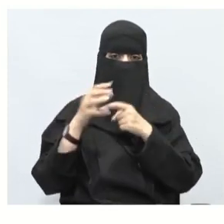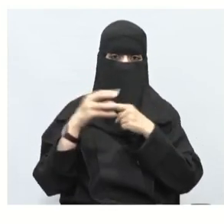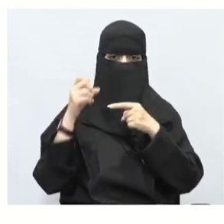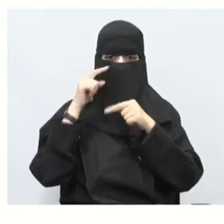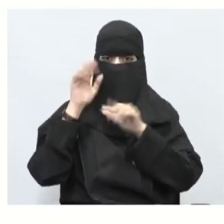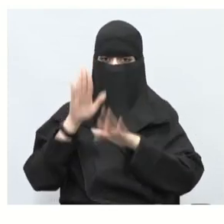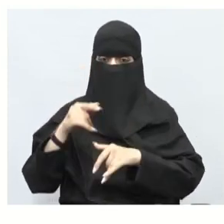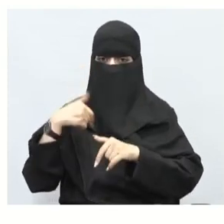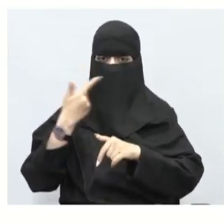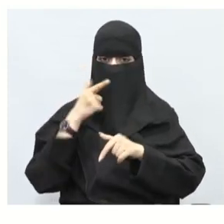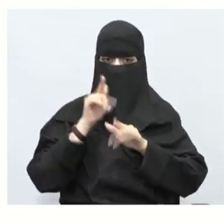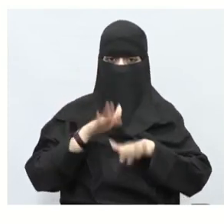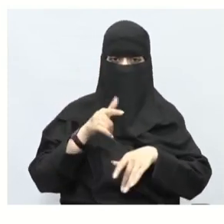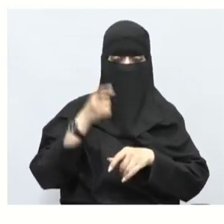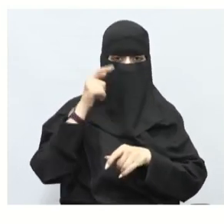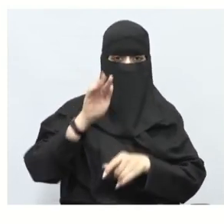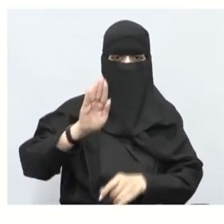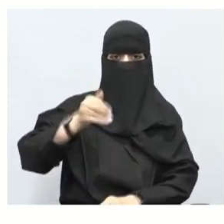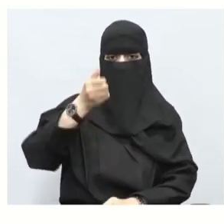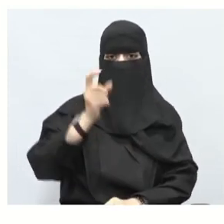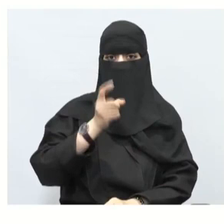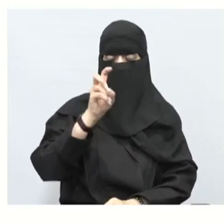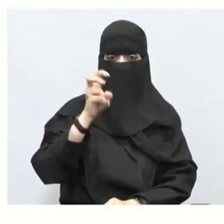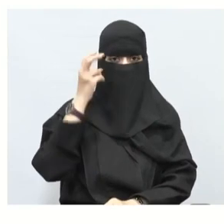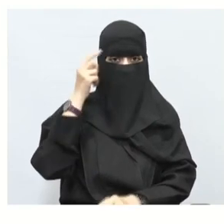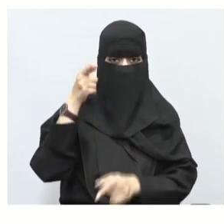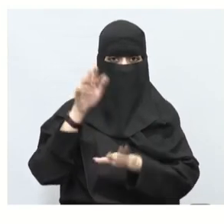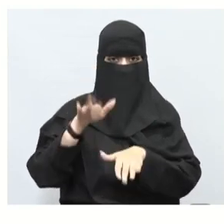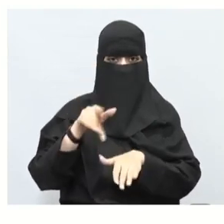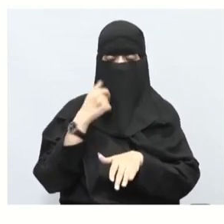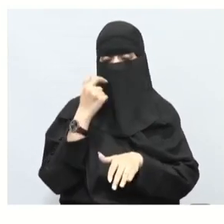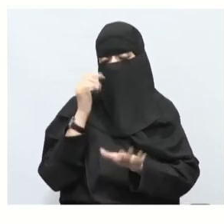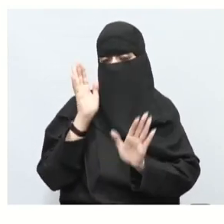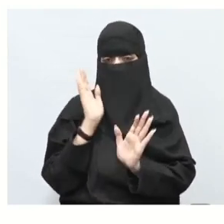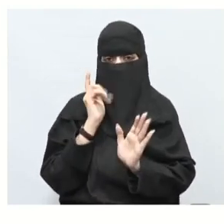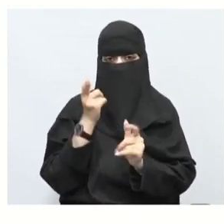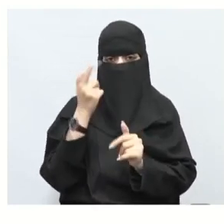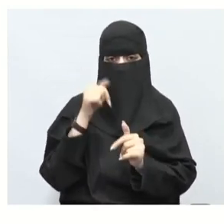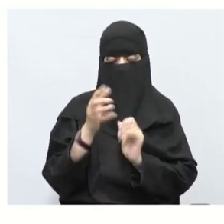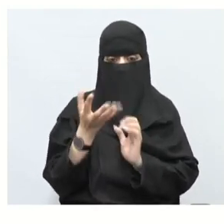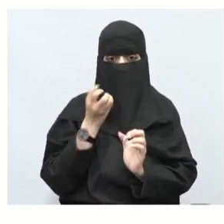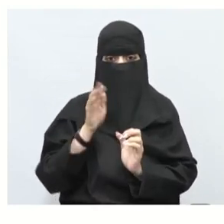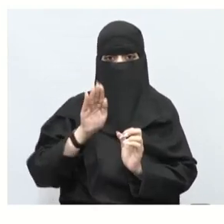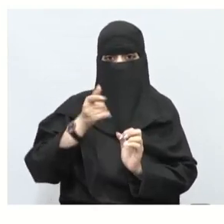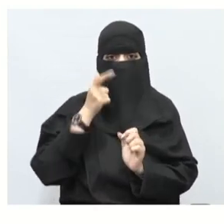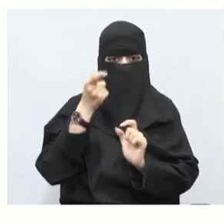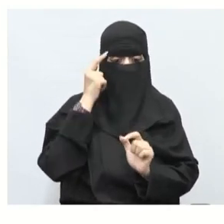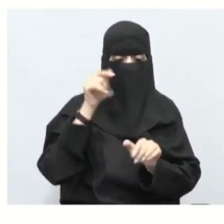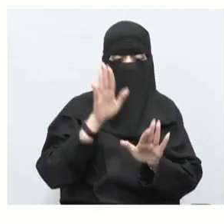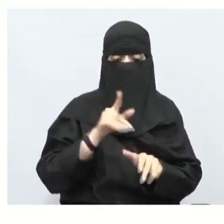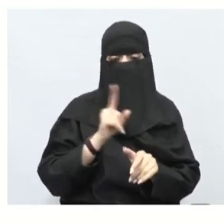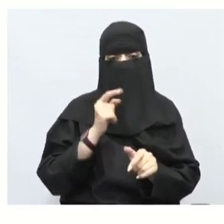فتعال الآن هل صارت تعرفها؟ لا هل تستطيع نجيب منها سناء؟ لا أستطيع فهنا الآن هي